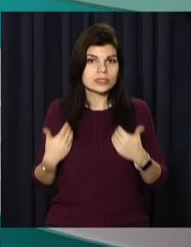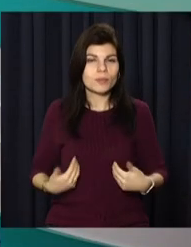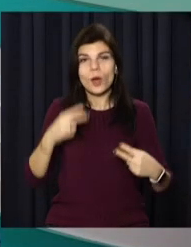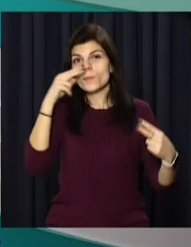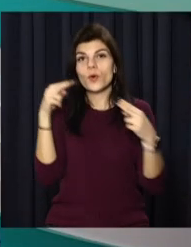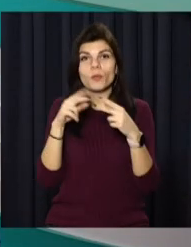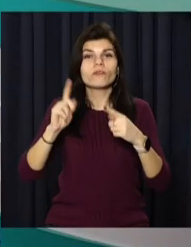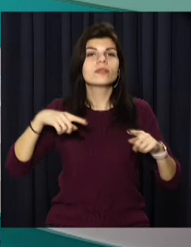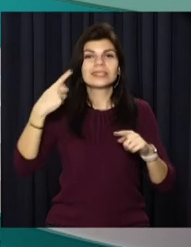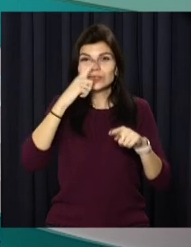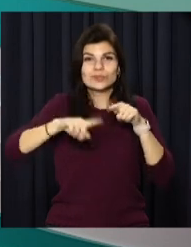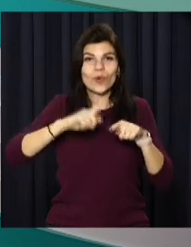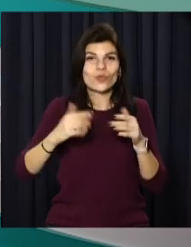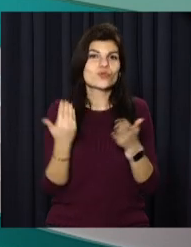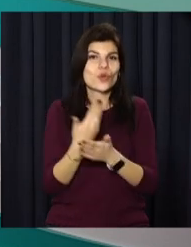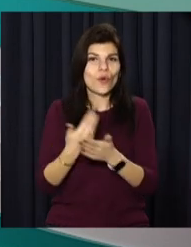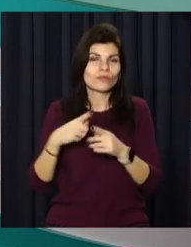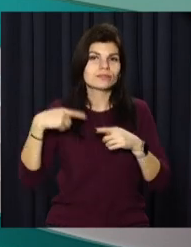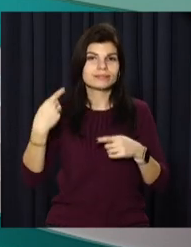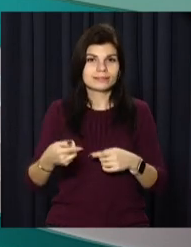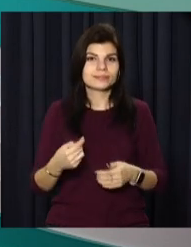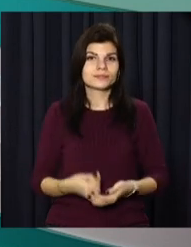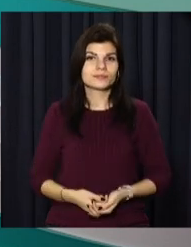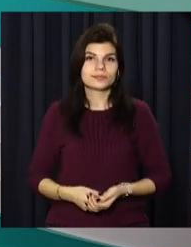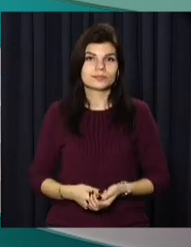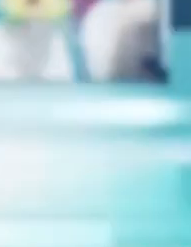Побачимуть вже незабаром у наступному випуску.